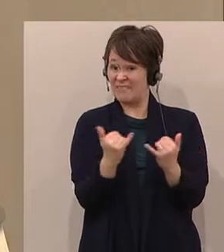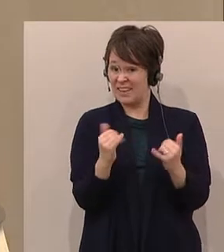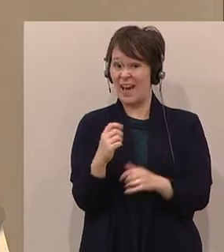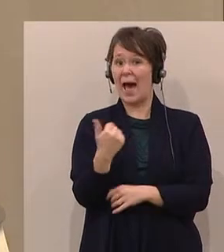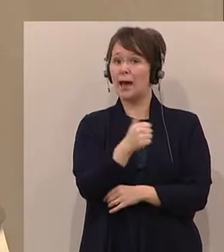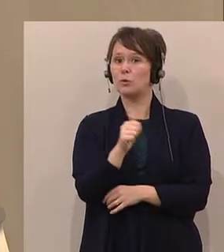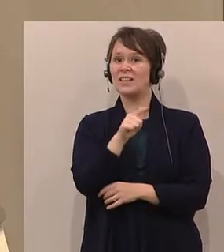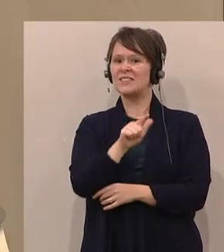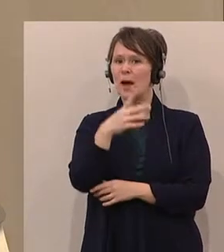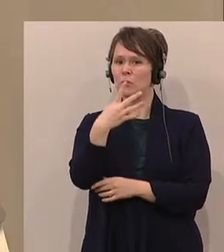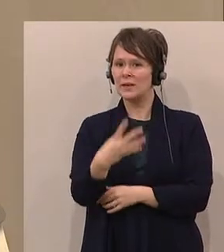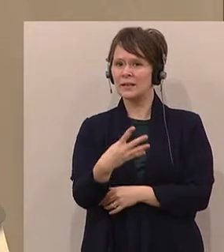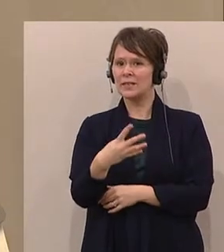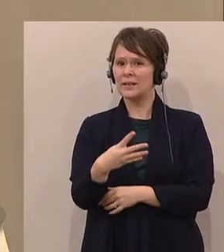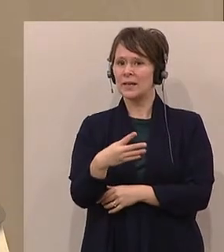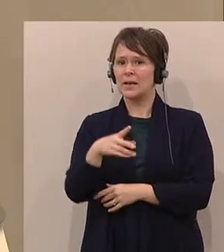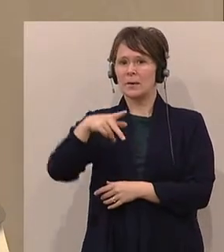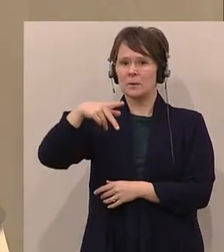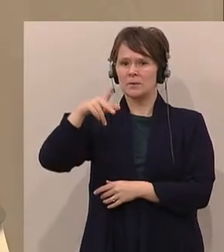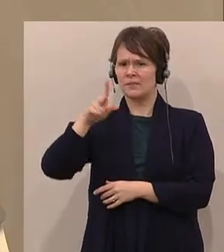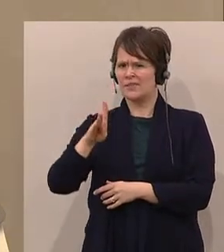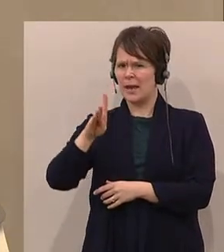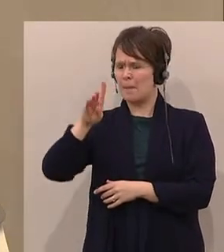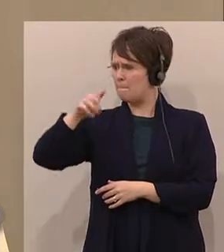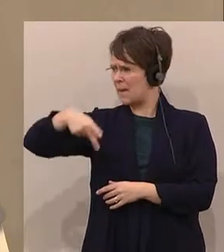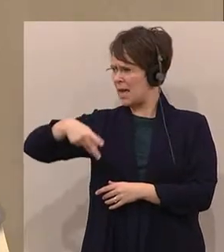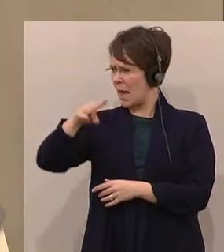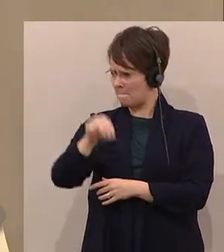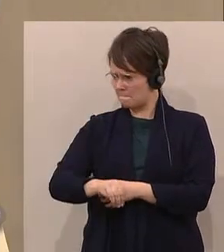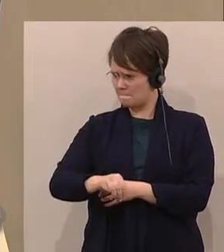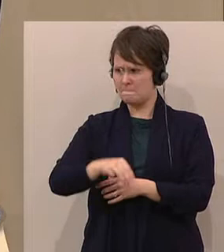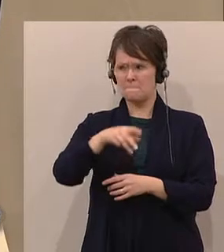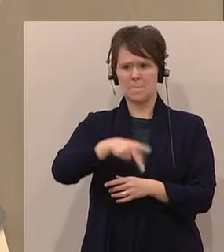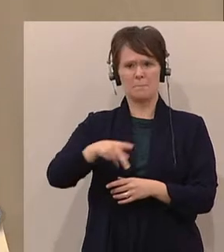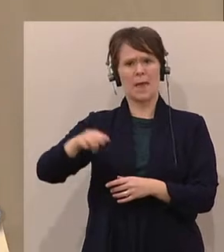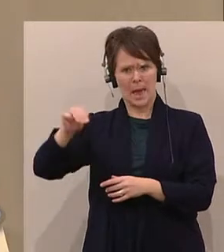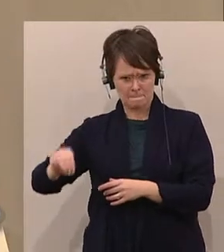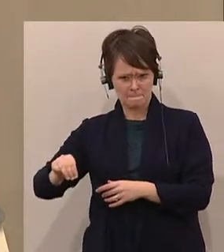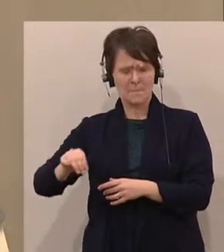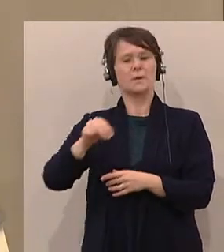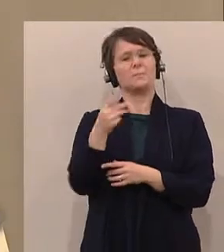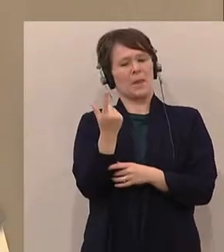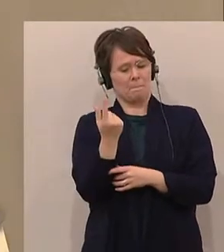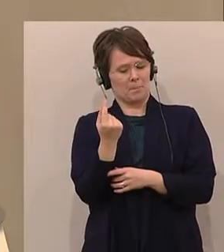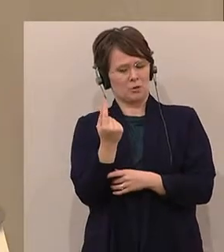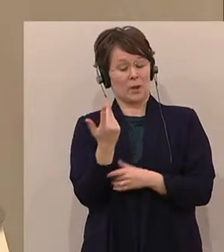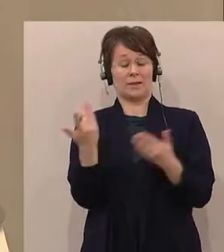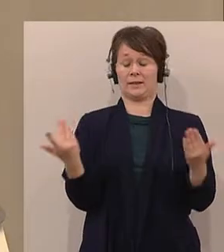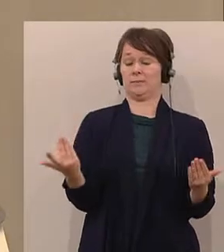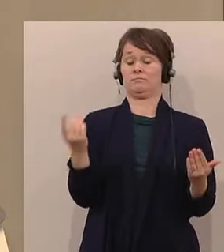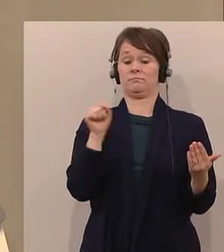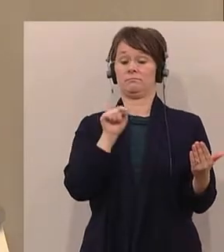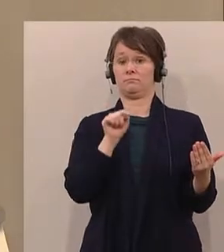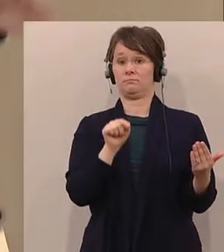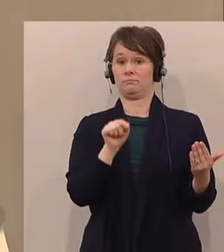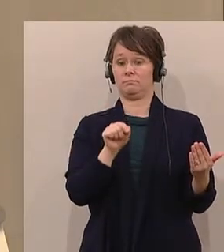diese sogenannten Parts per Million, kommen, dann muss ich davon ausgehen, dass das im